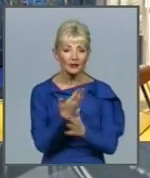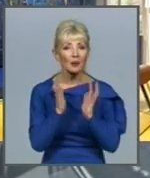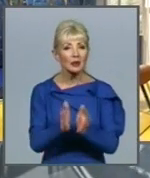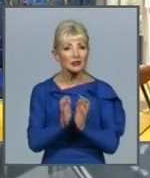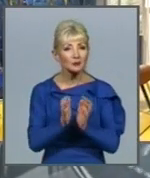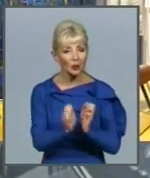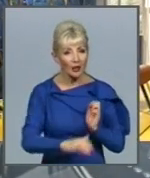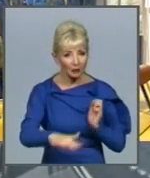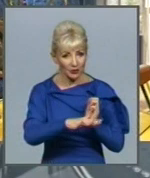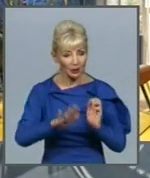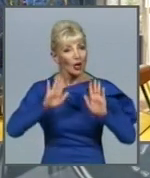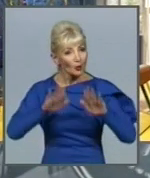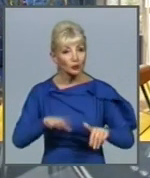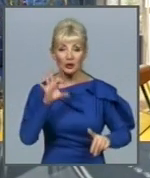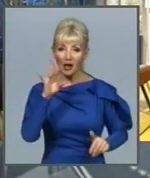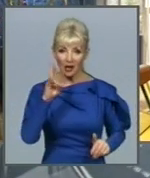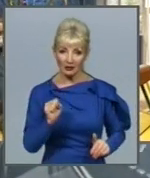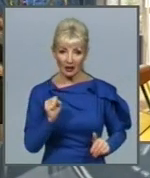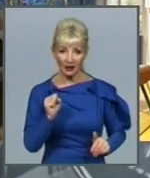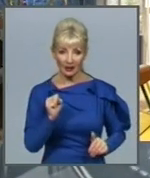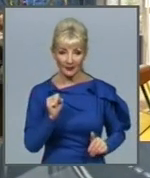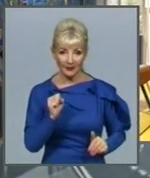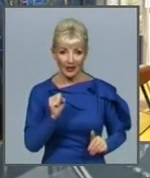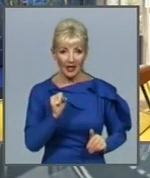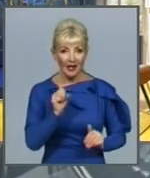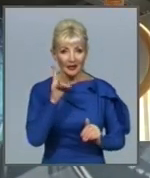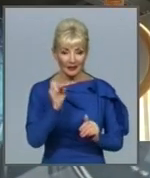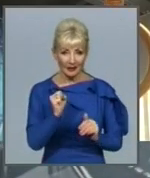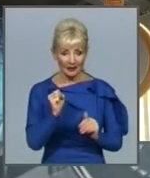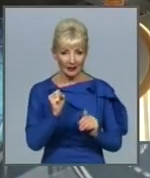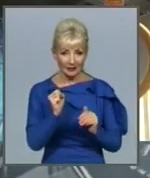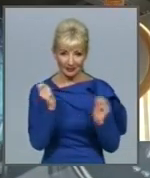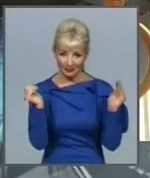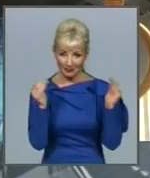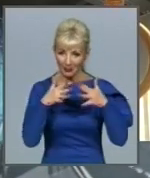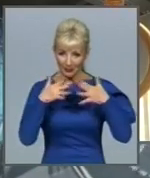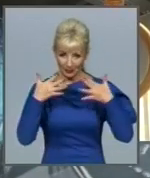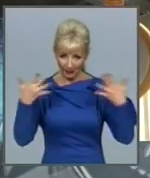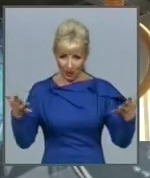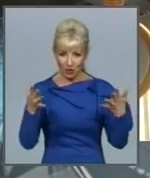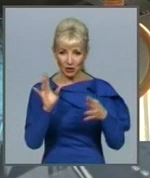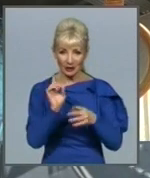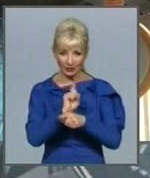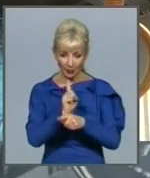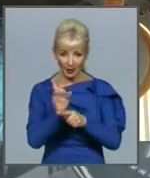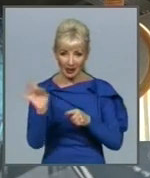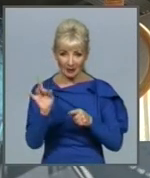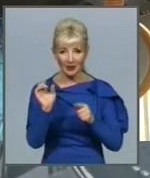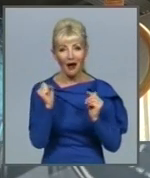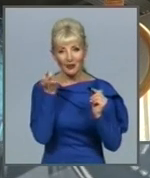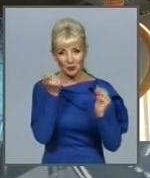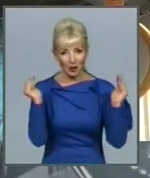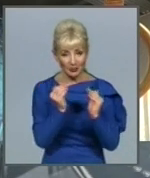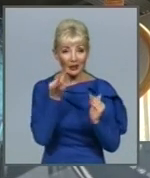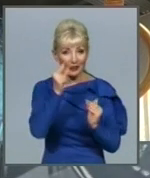она не стандартних размерів, она чуть менше, але для шкільників цього в ідеалі хватає. Саме головне – це покритие,